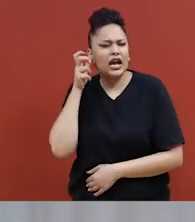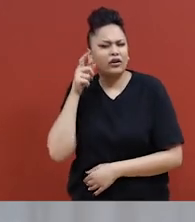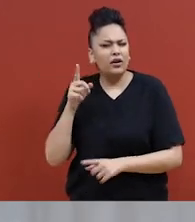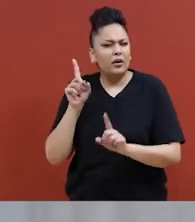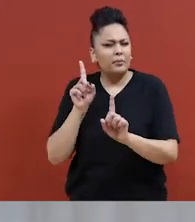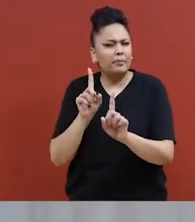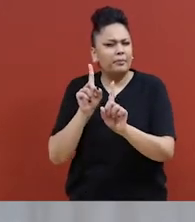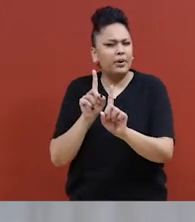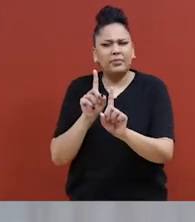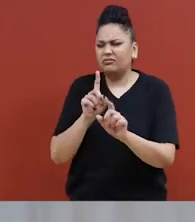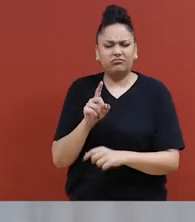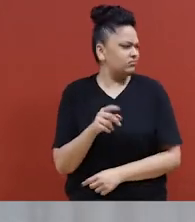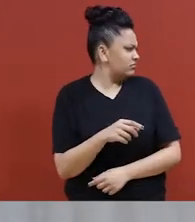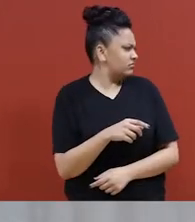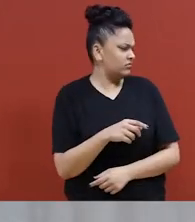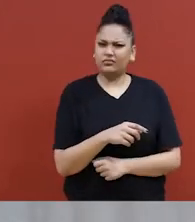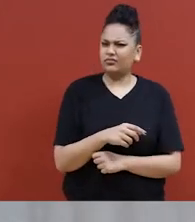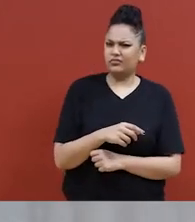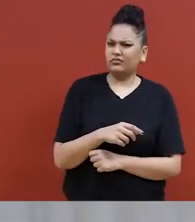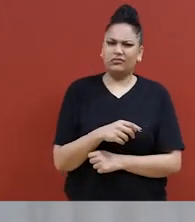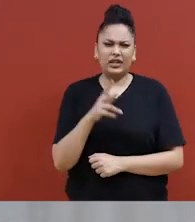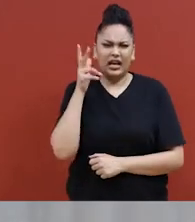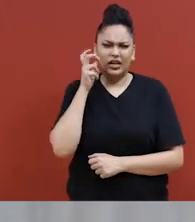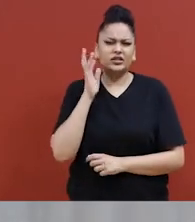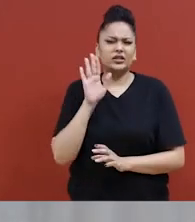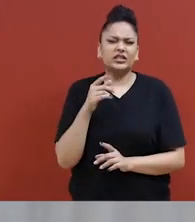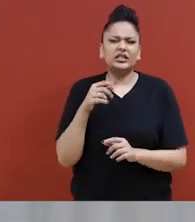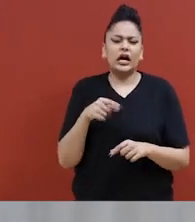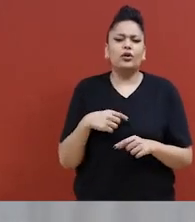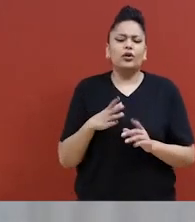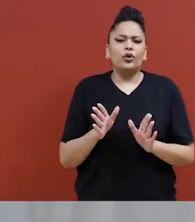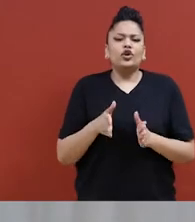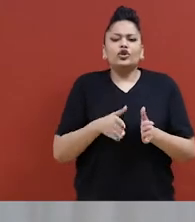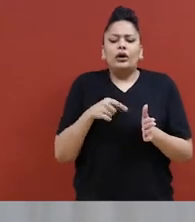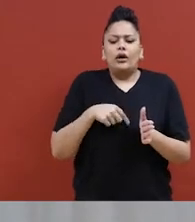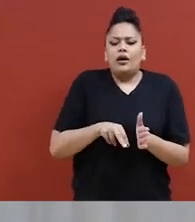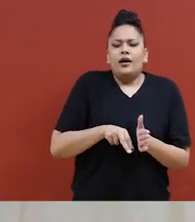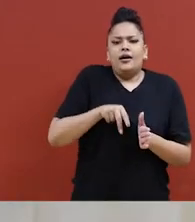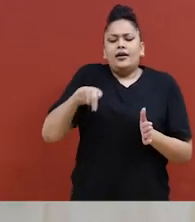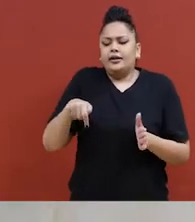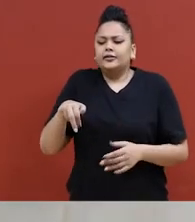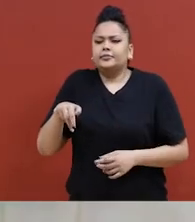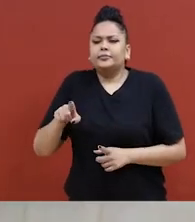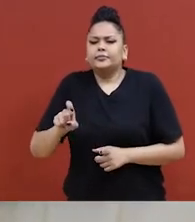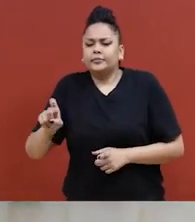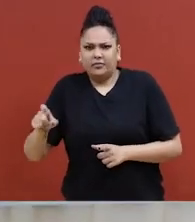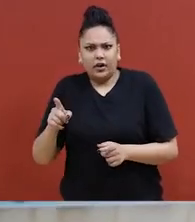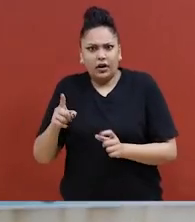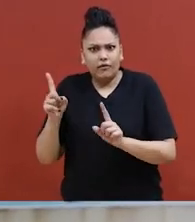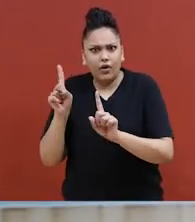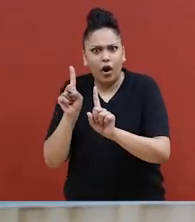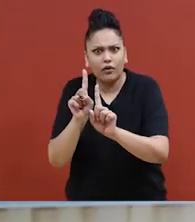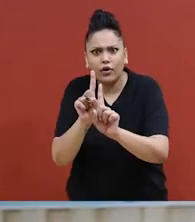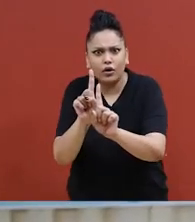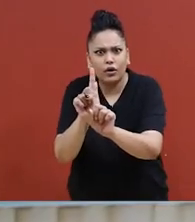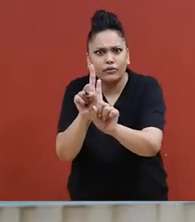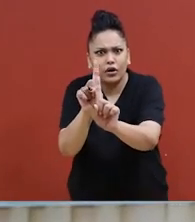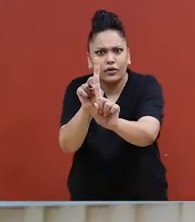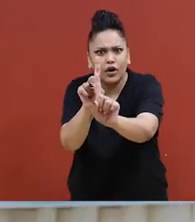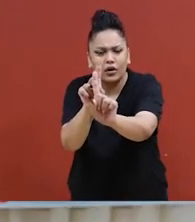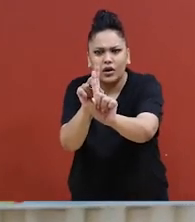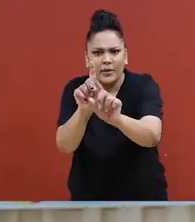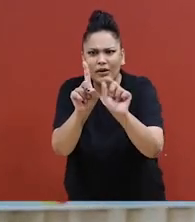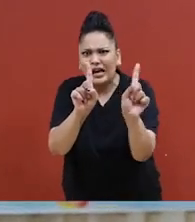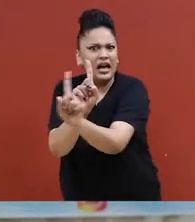Elle a fait ce que beaucoup d'entre nous feraient. Elle a traversé la rue. Et lui aussi. Elle a traversé un niveau. Lui aussi.